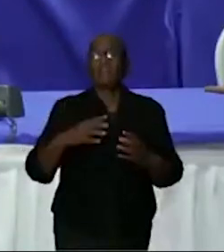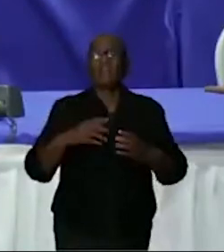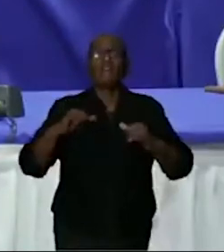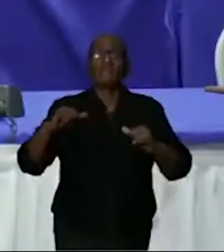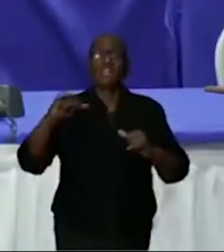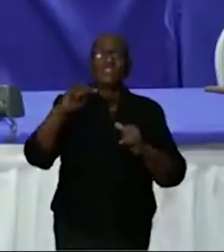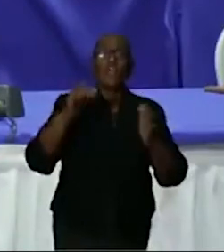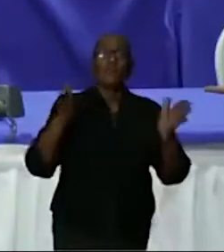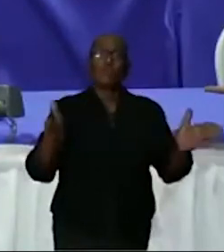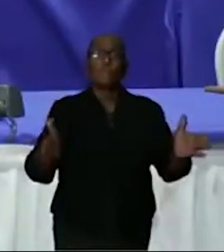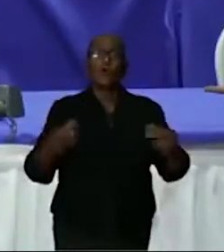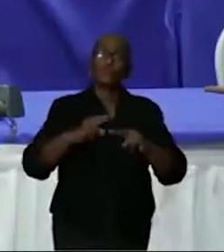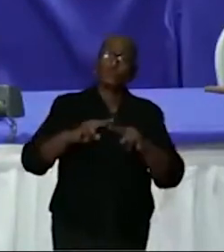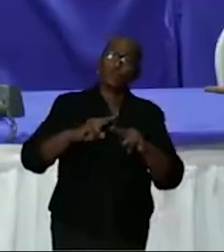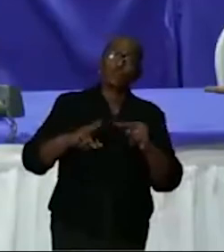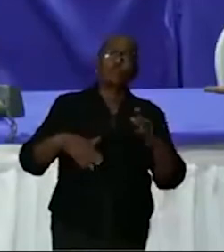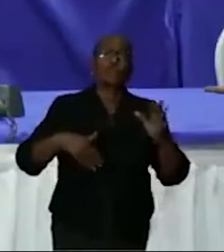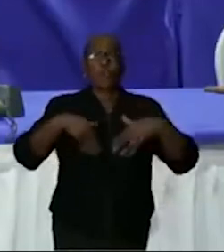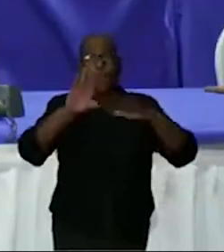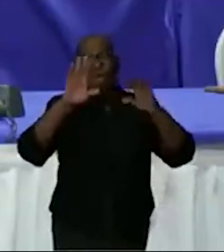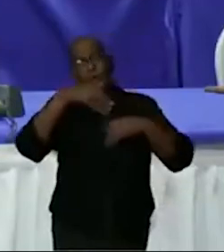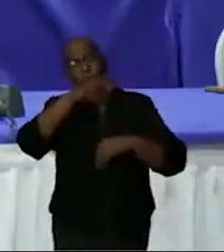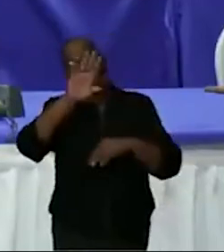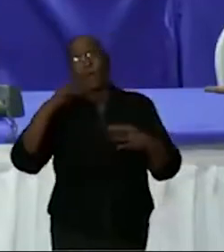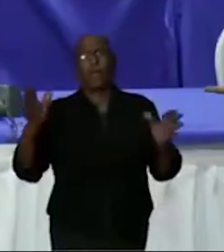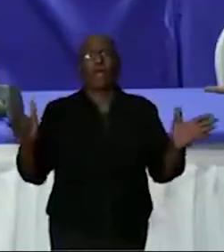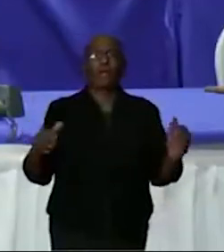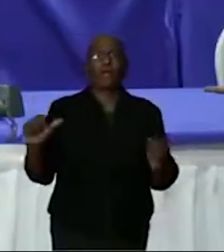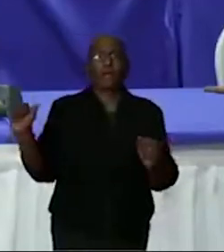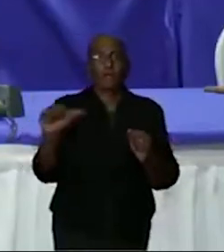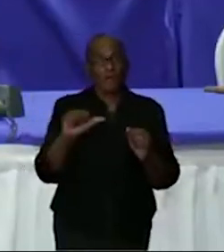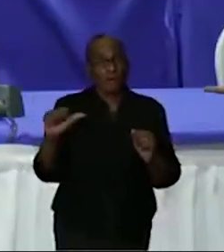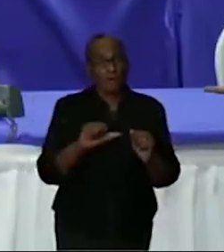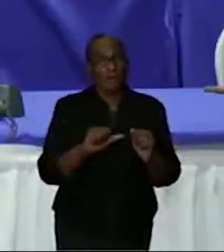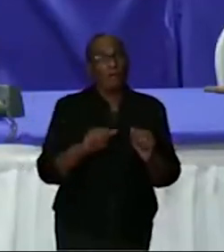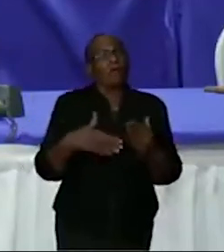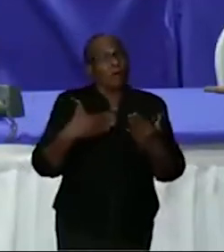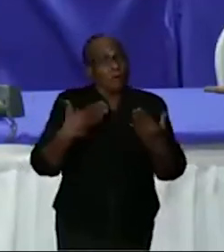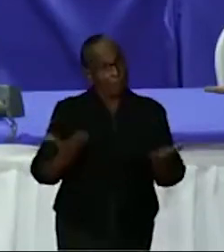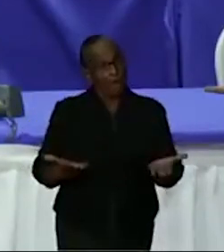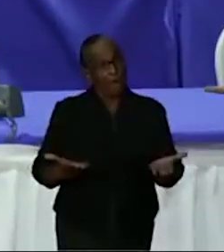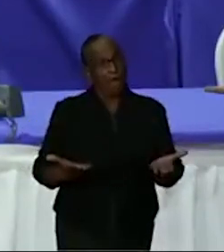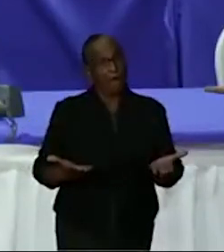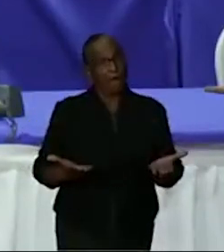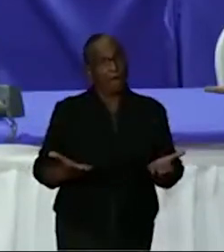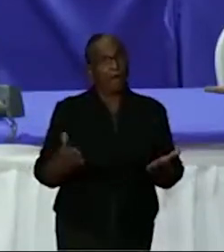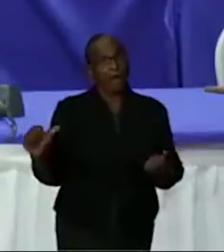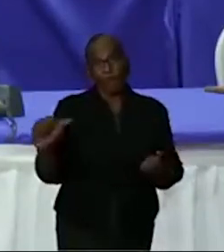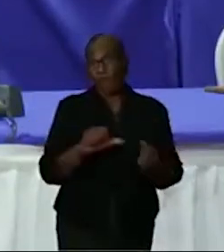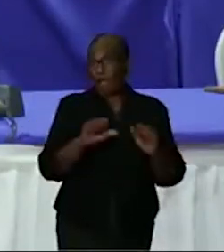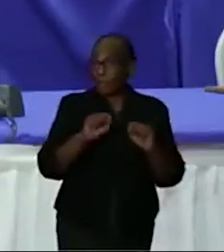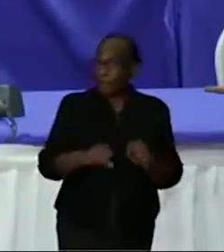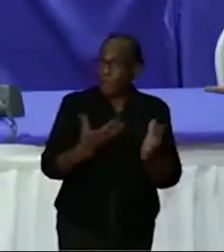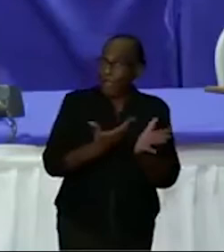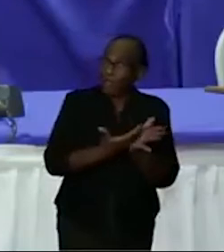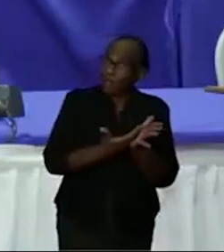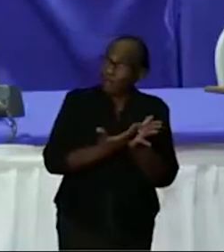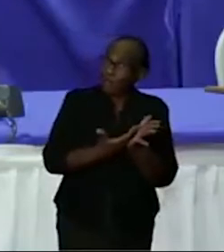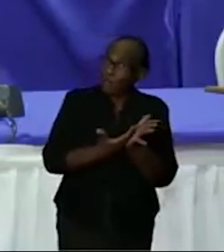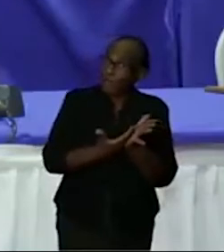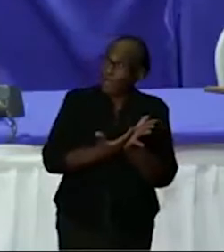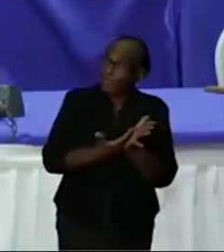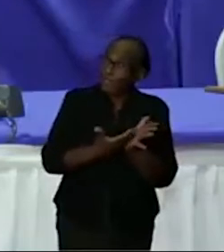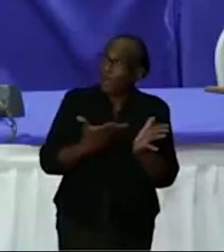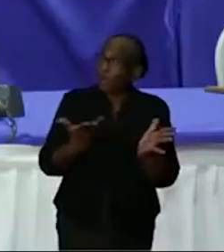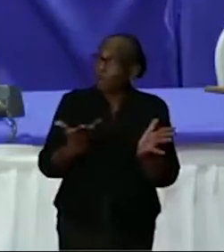niet zullen toestaan, tenzij anders beslist of er bewijs is of genoeg reden